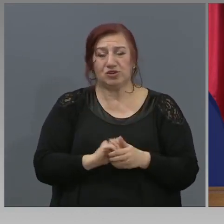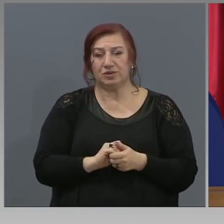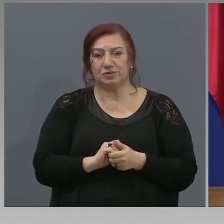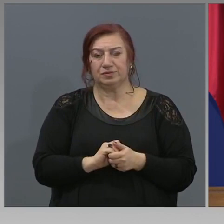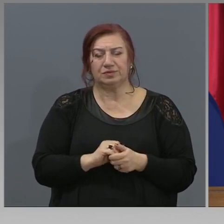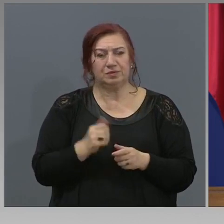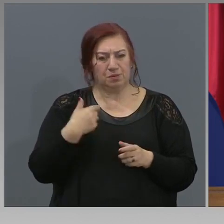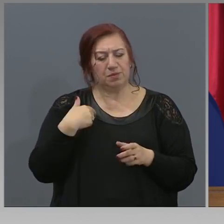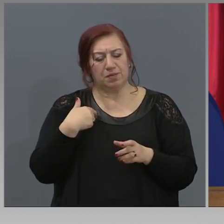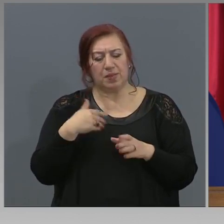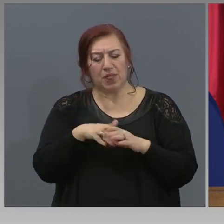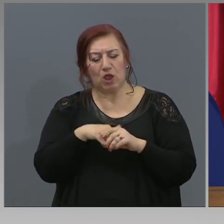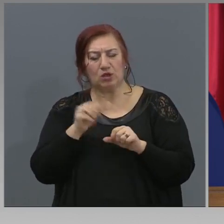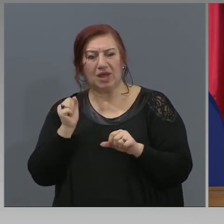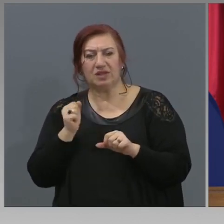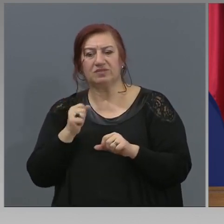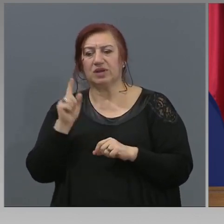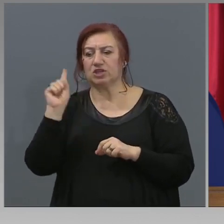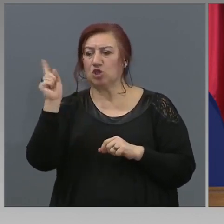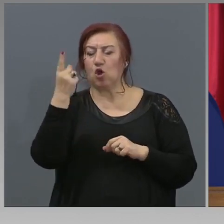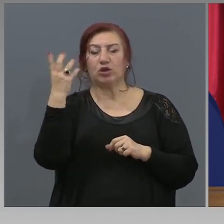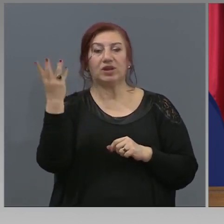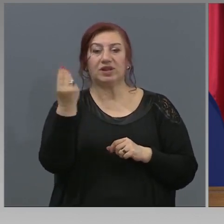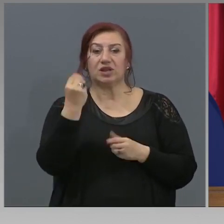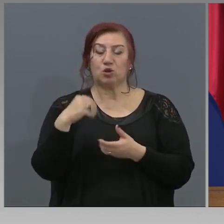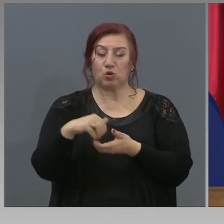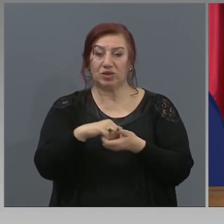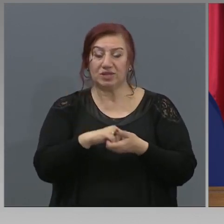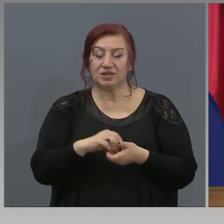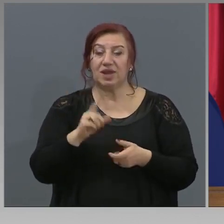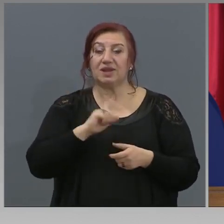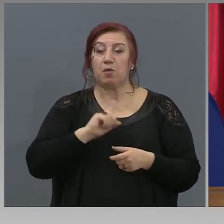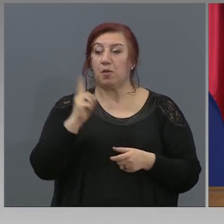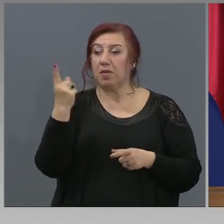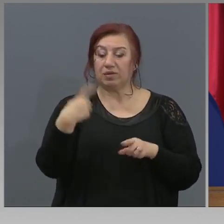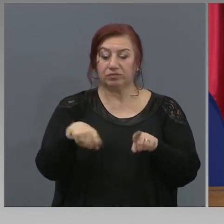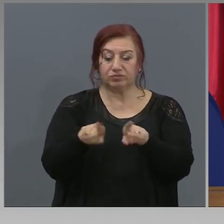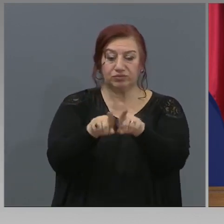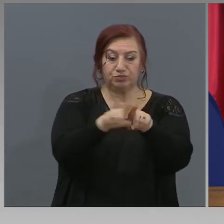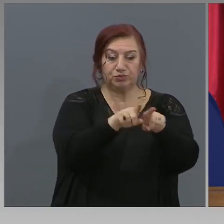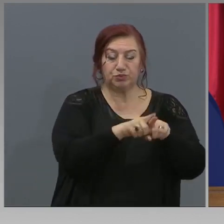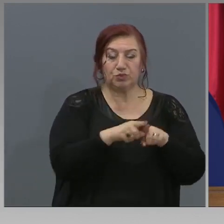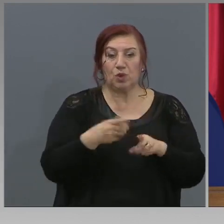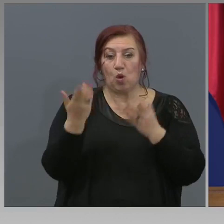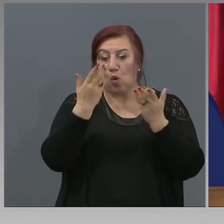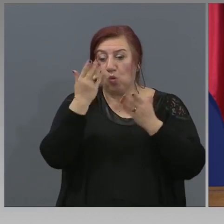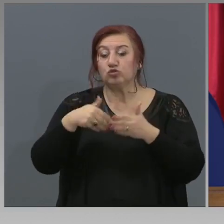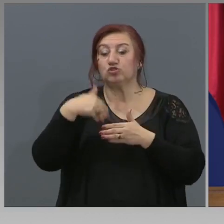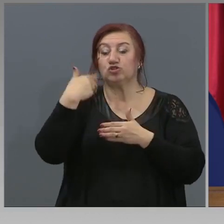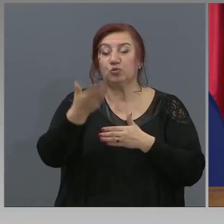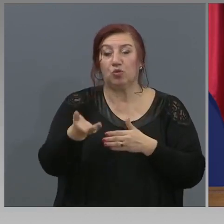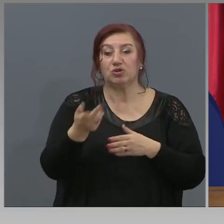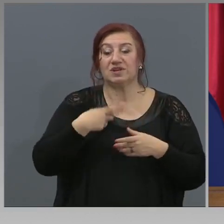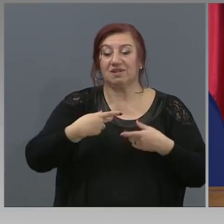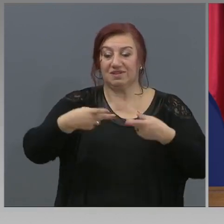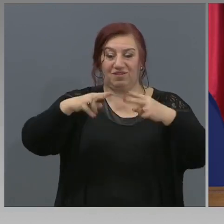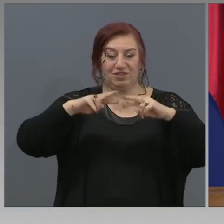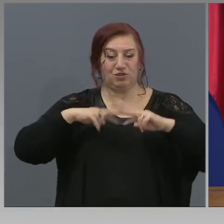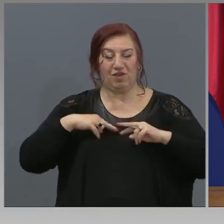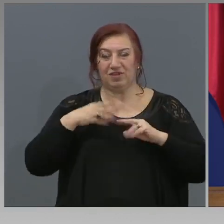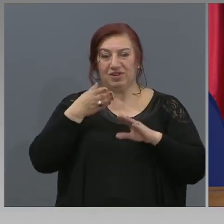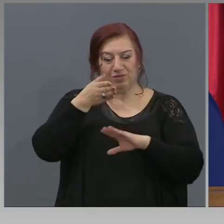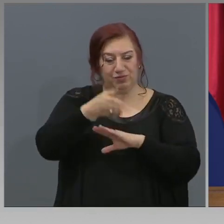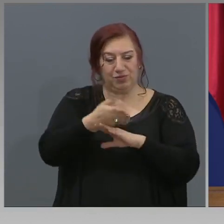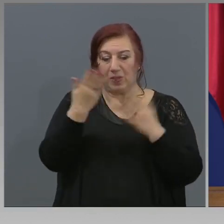Отказвайки се от единната организация, няма да имаме единно отучване след възстановяване на присъствените заняти.